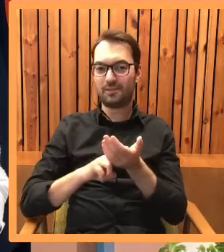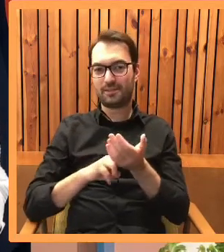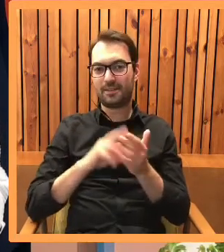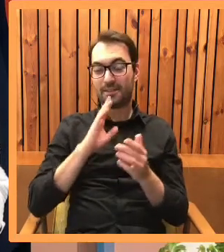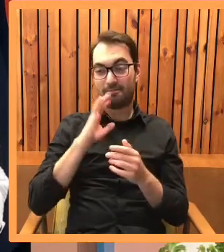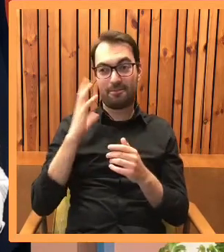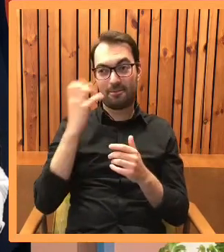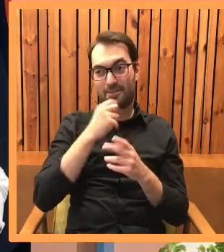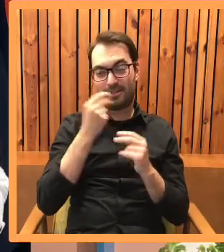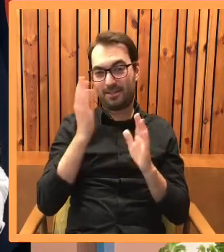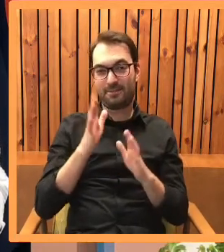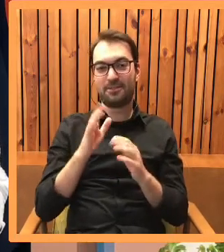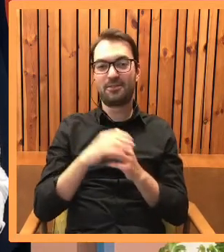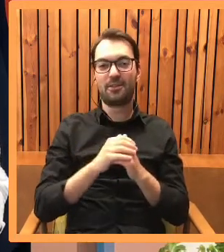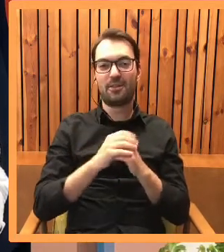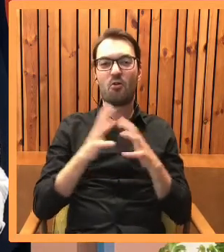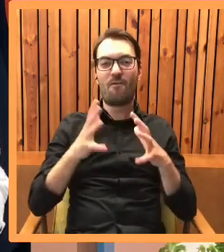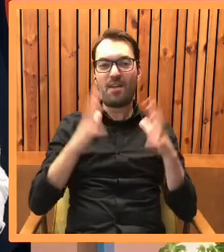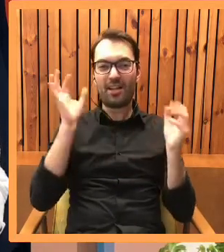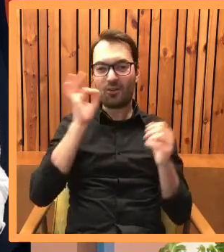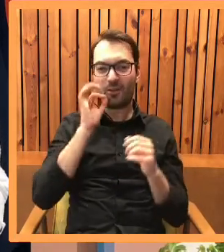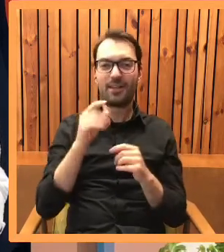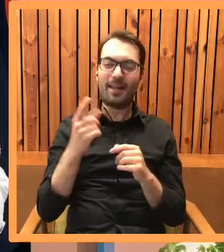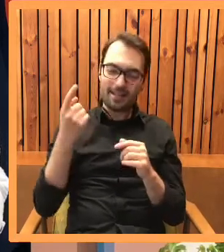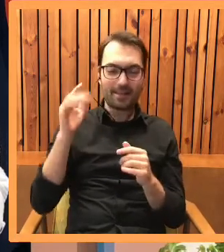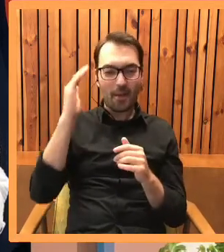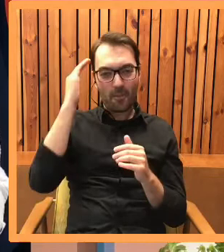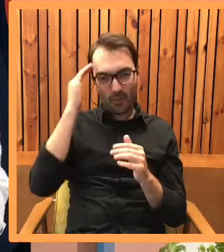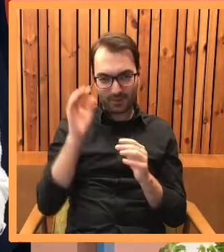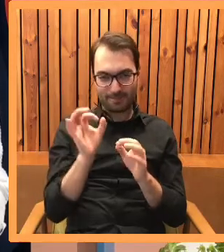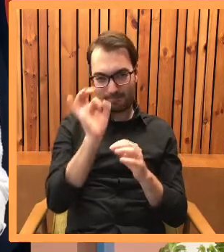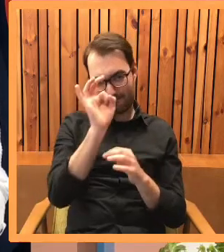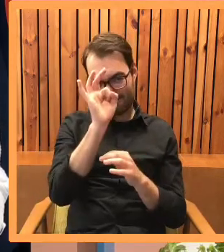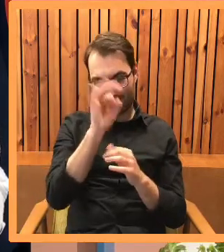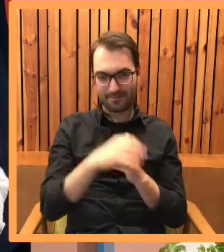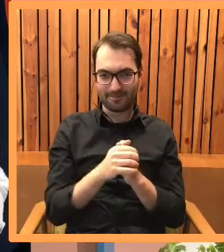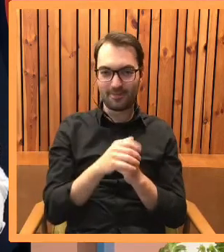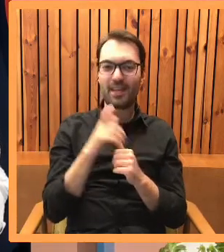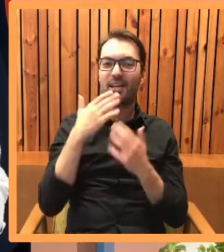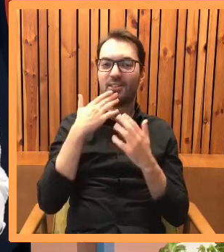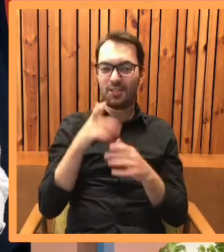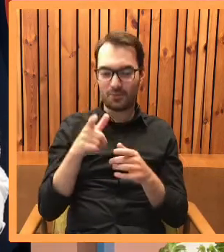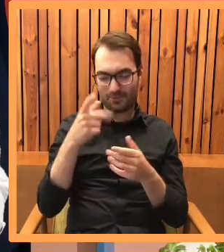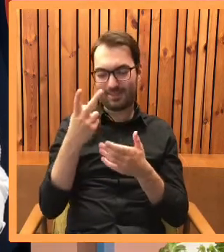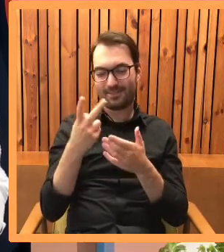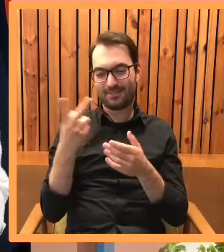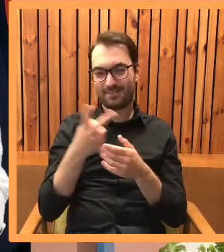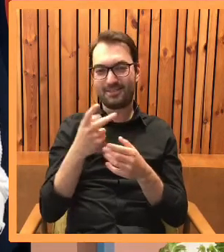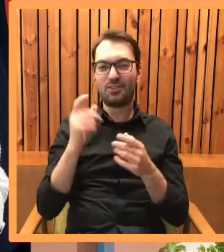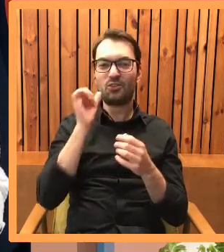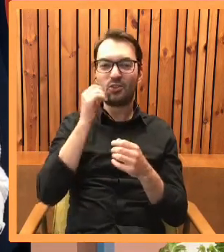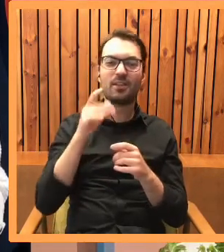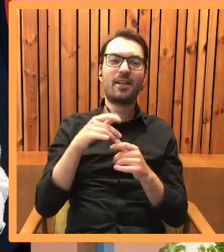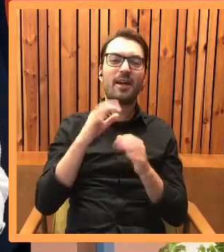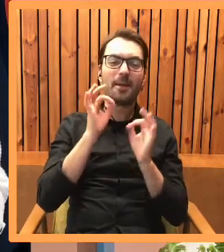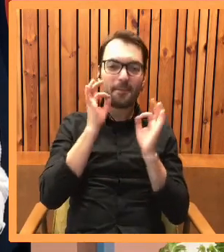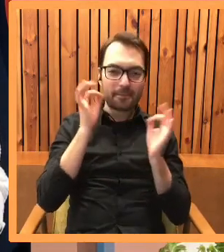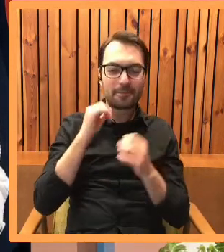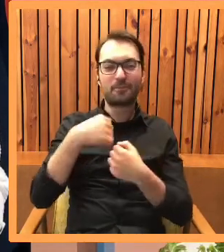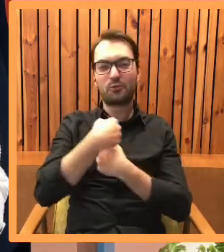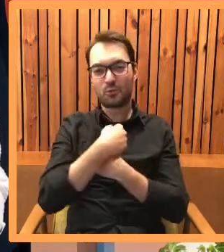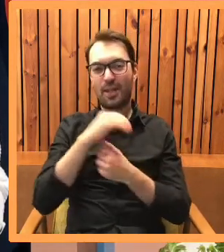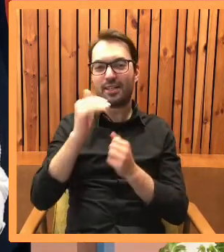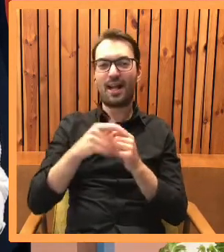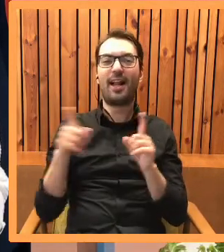on się nie obrazi, mam nadzieję, że teraz nie słucha. Duży kot o małym rozumku. Dziękujesz im za codzienne mruczenie i przytulanie, ale też dopisujesz, że zniszczone